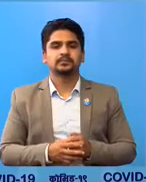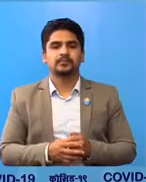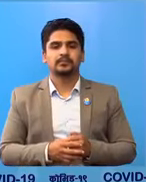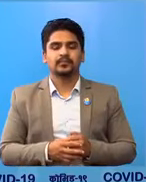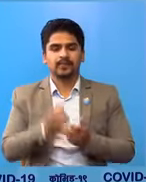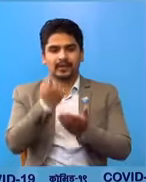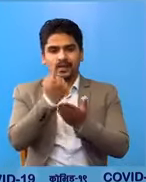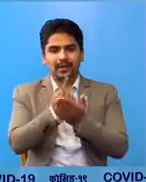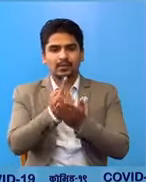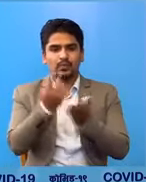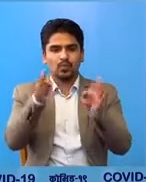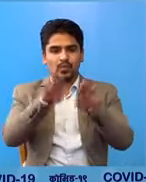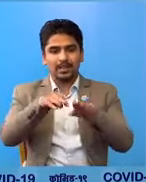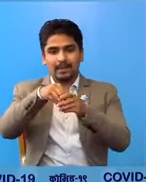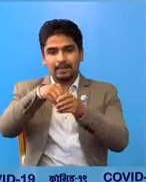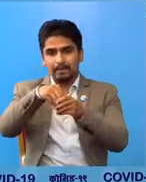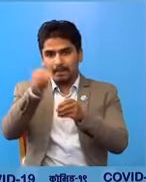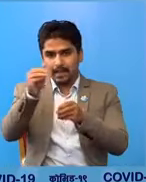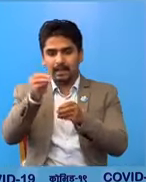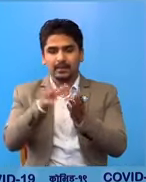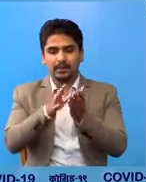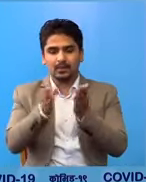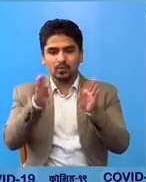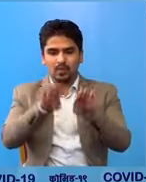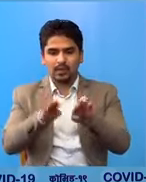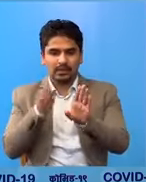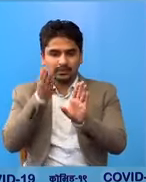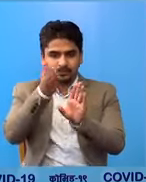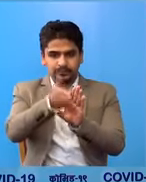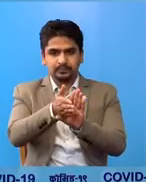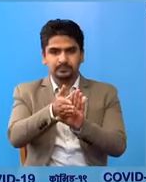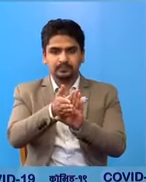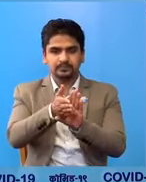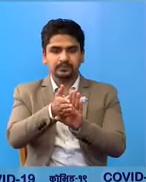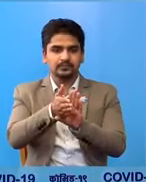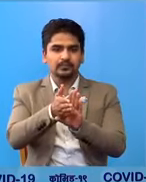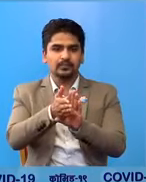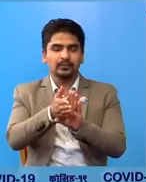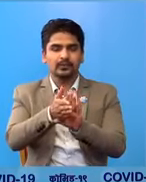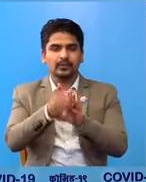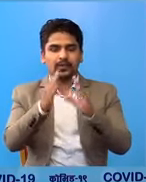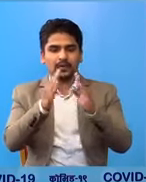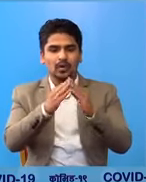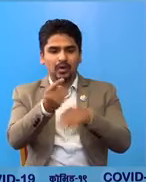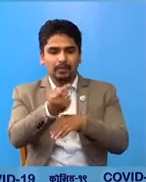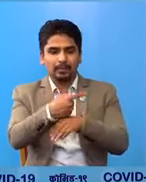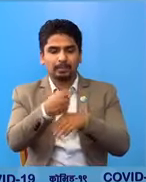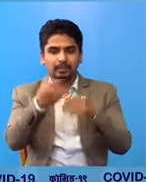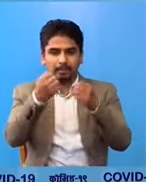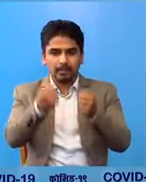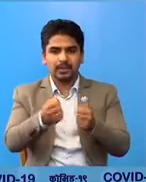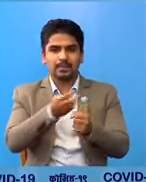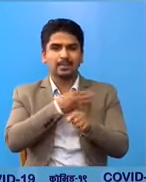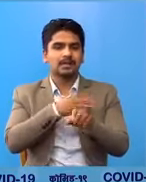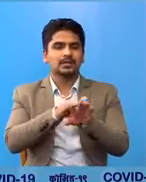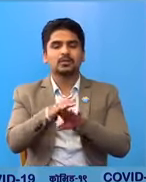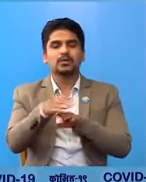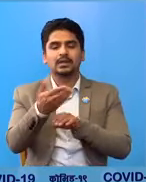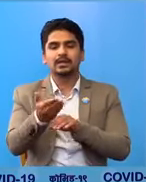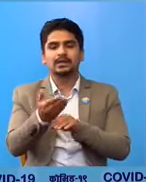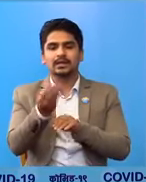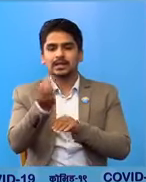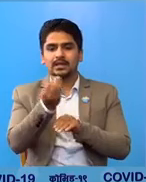कार्टमांड उप्रतका बाईर बाट उप्रतका मां भित्रीने गर डेरा गरी बसने मानी सरूलाई